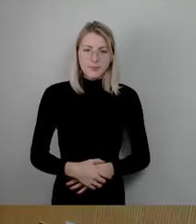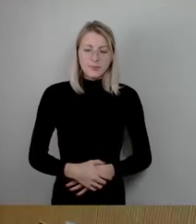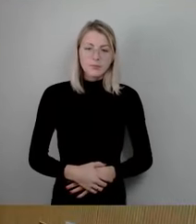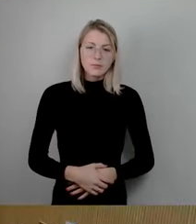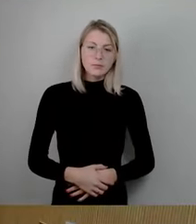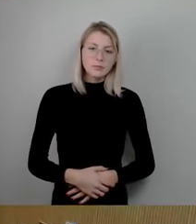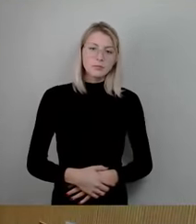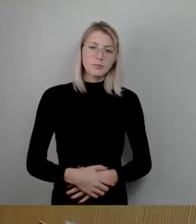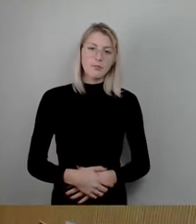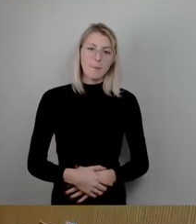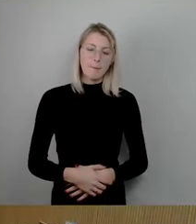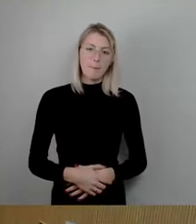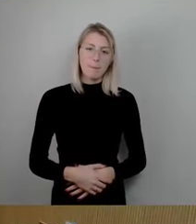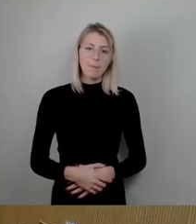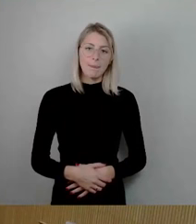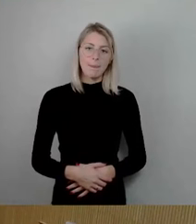Und Herr Mattes.